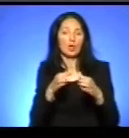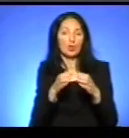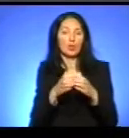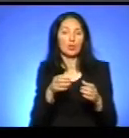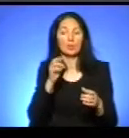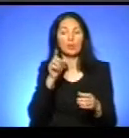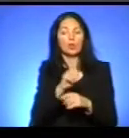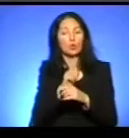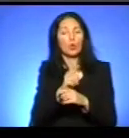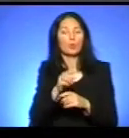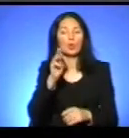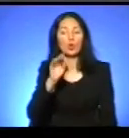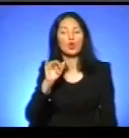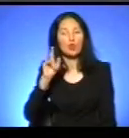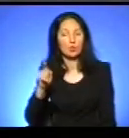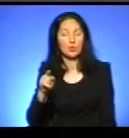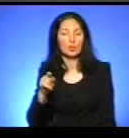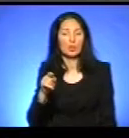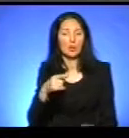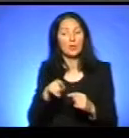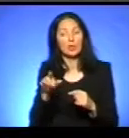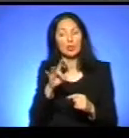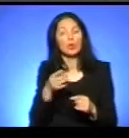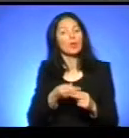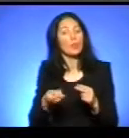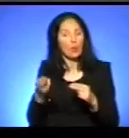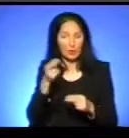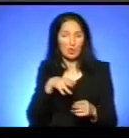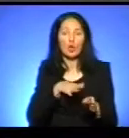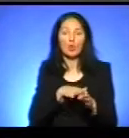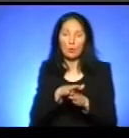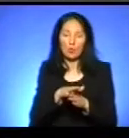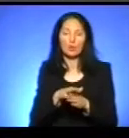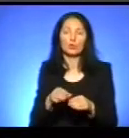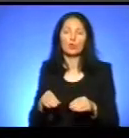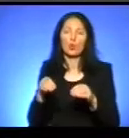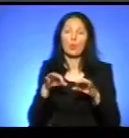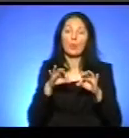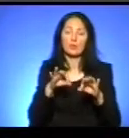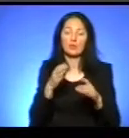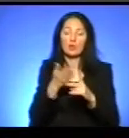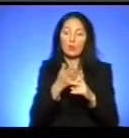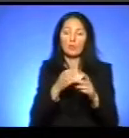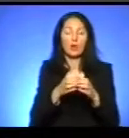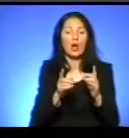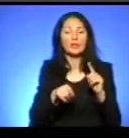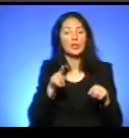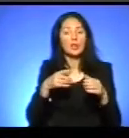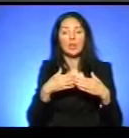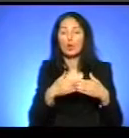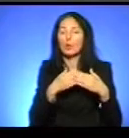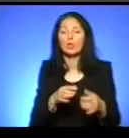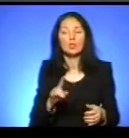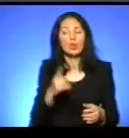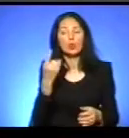район відшкодовують в повному обсязі чи часткового перевезення своїх пільговиків. Деякі громади абсолютно ні копійки не закладають на це.